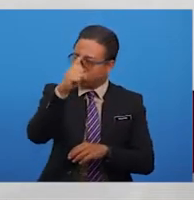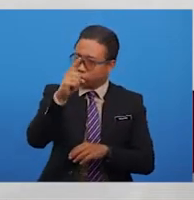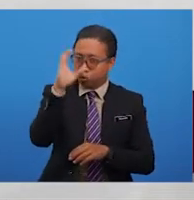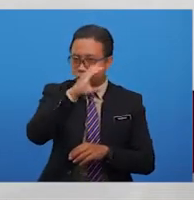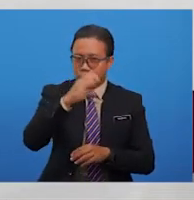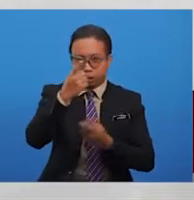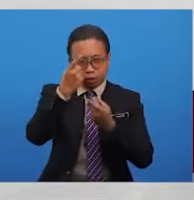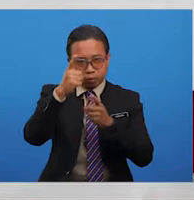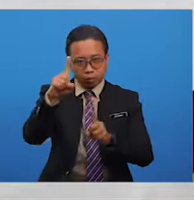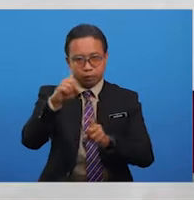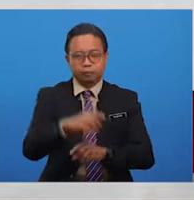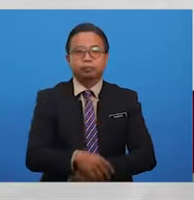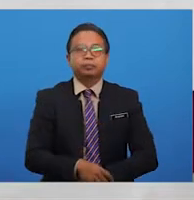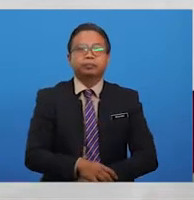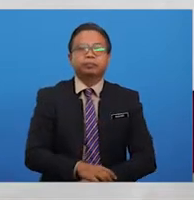untuk mencari jawapan.